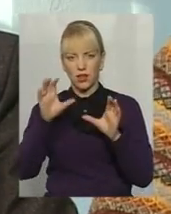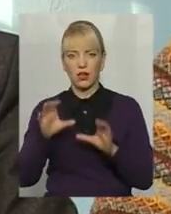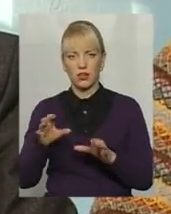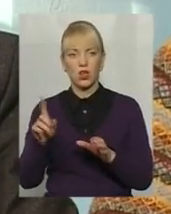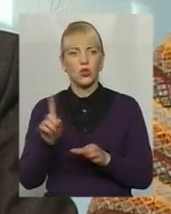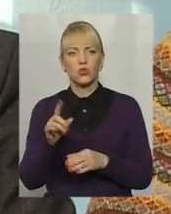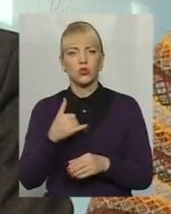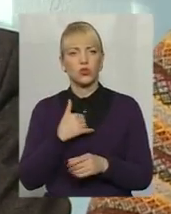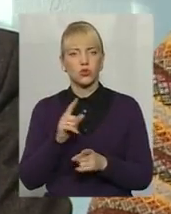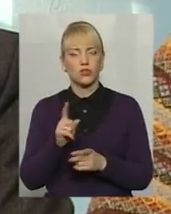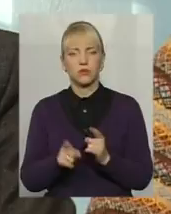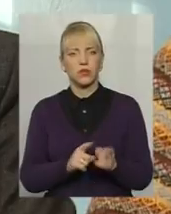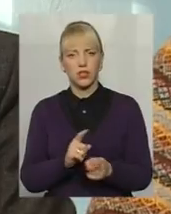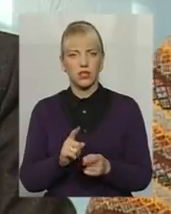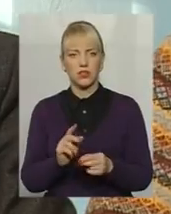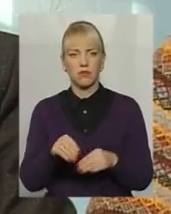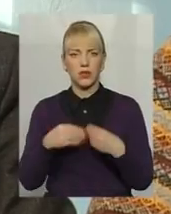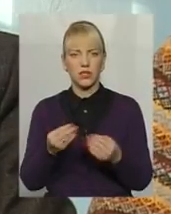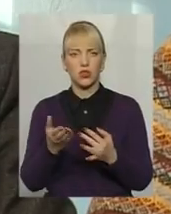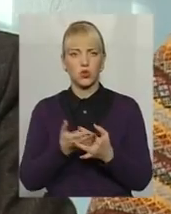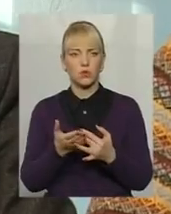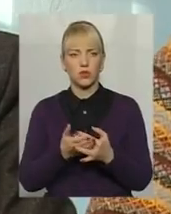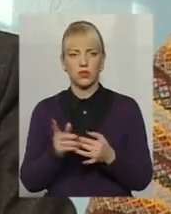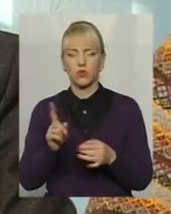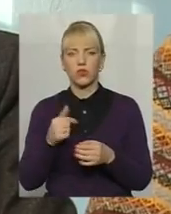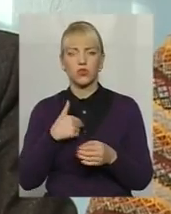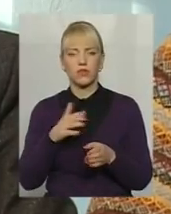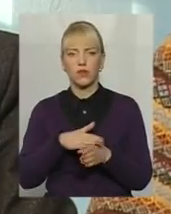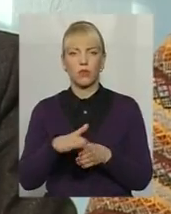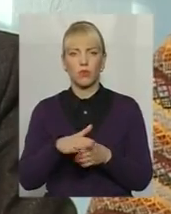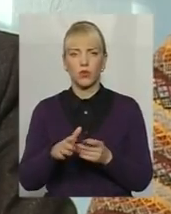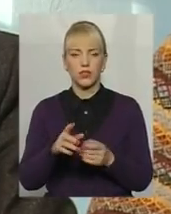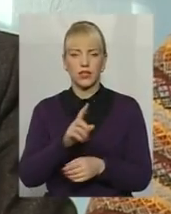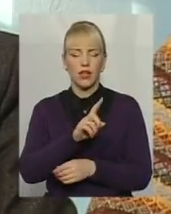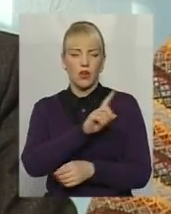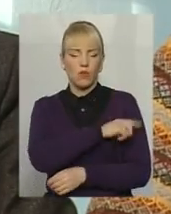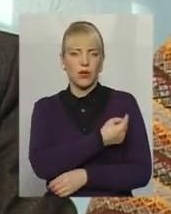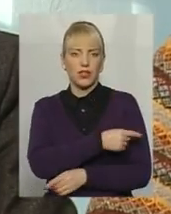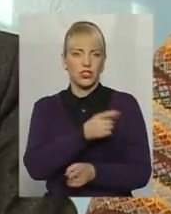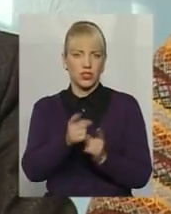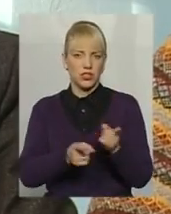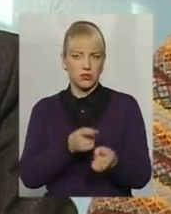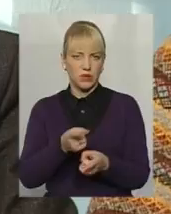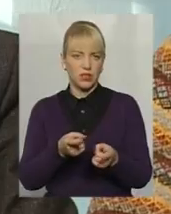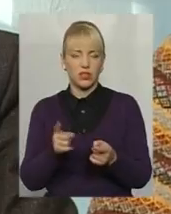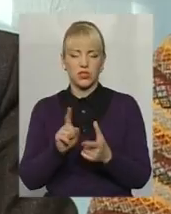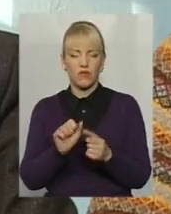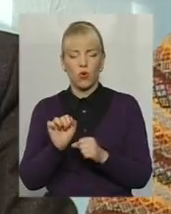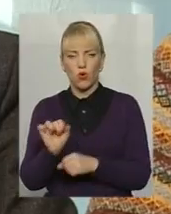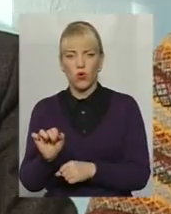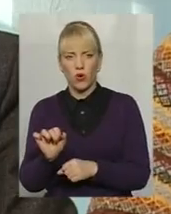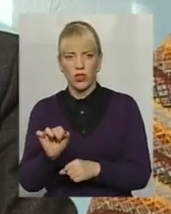У нас що, змінилося щось в призначенні субсидії? У нас відбулися зміни в медичному напрямку, в охорони